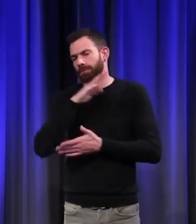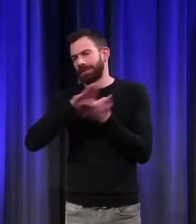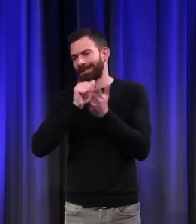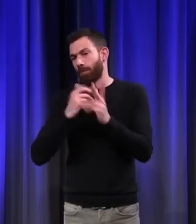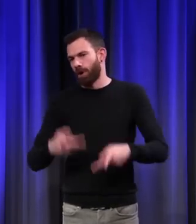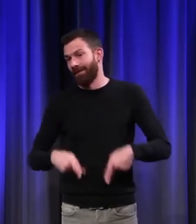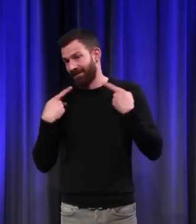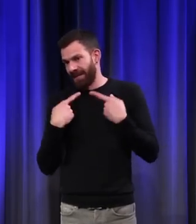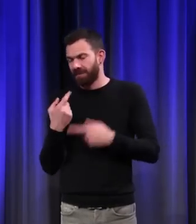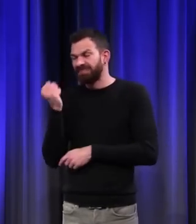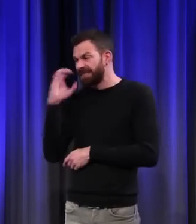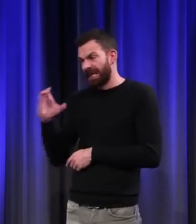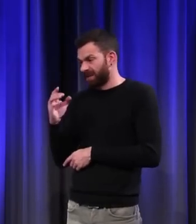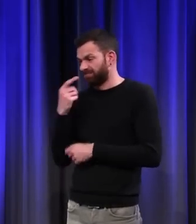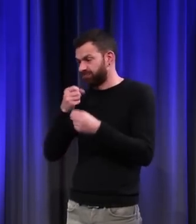sec, c'est la mort.